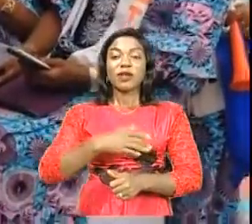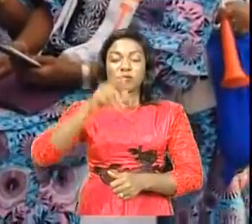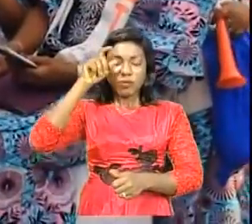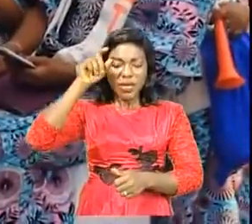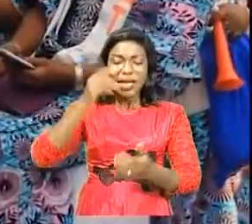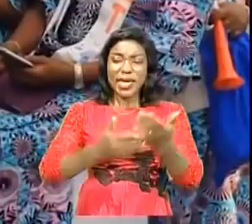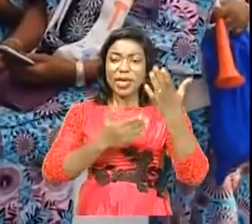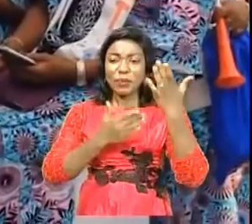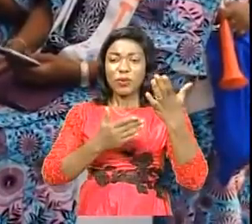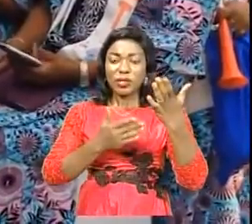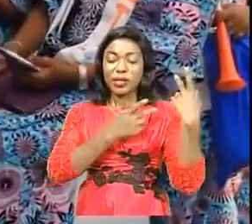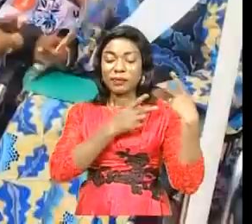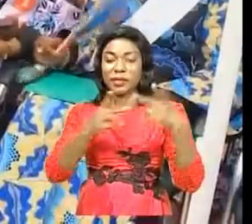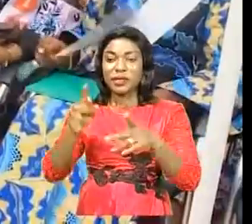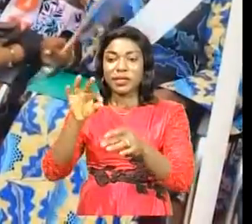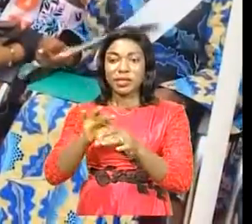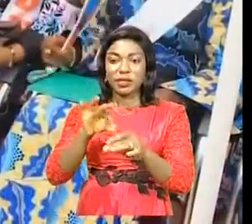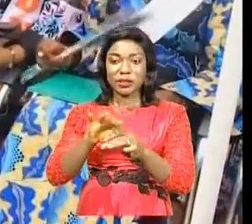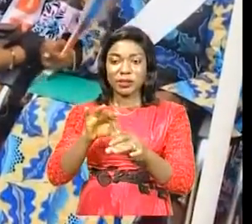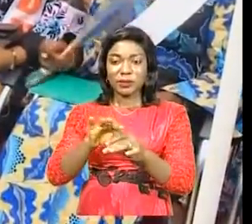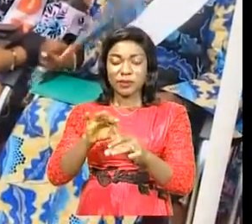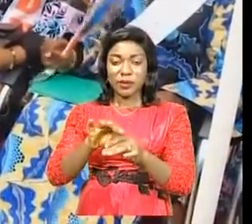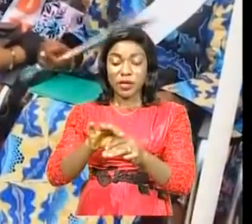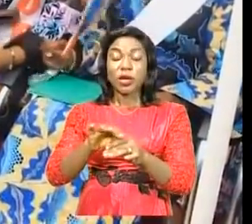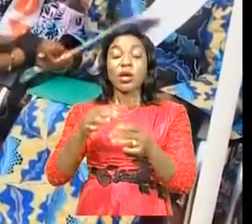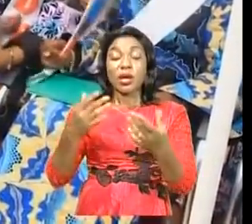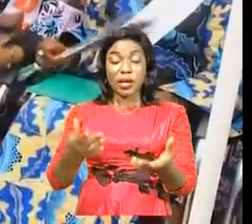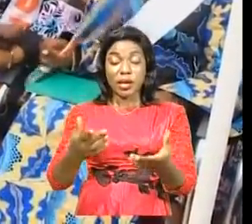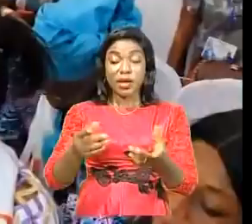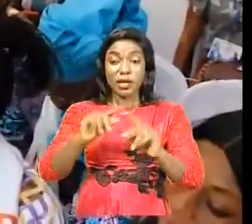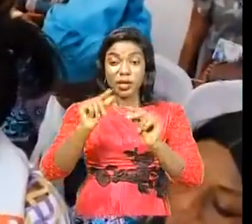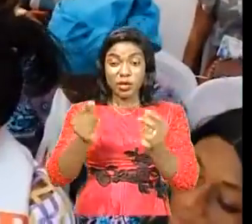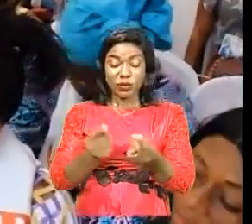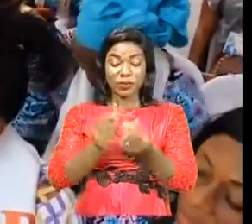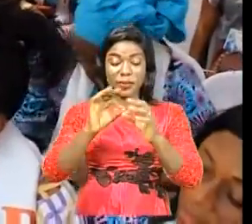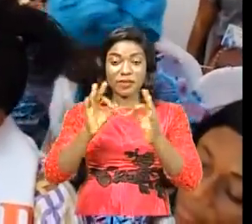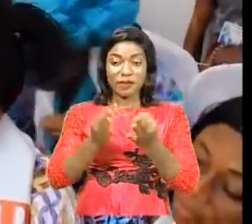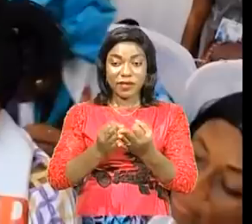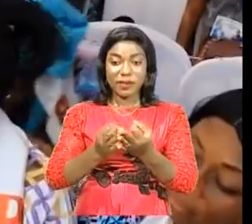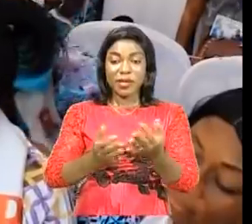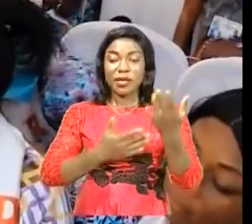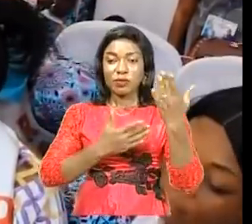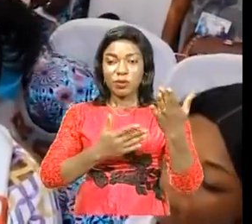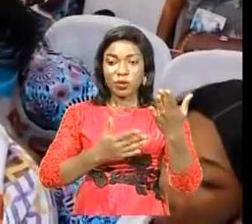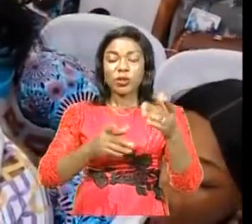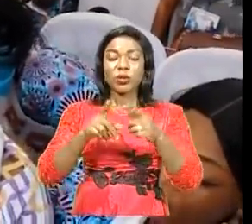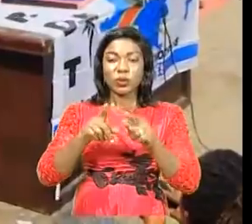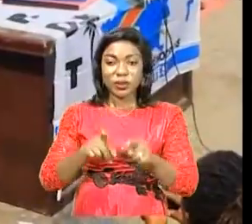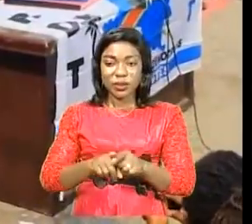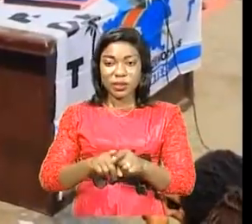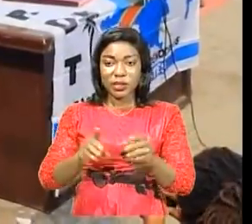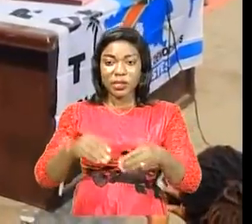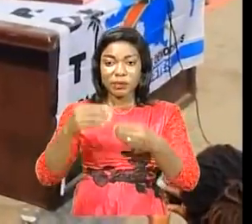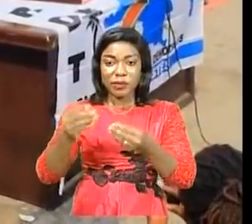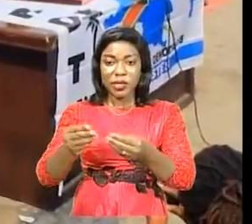et le leadership féminin a de l'impact non seulement pour changer la façon de diriger la républicaine mais surtout